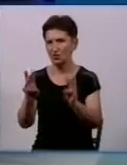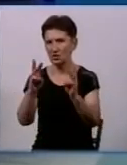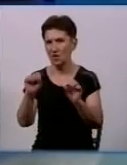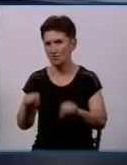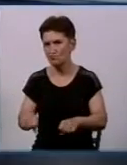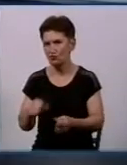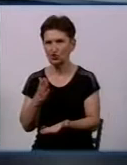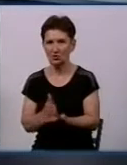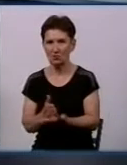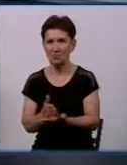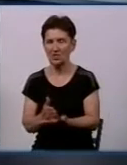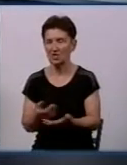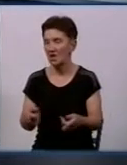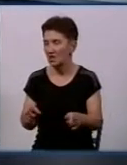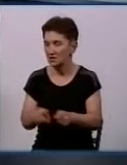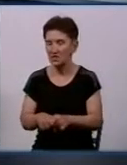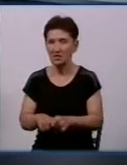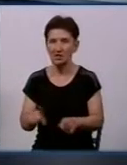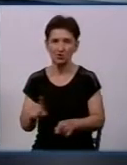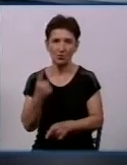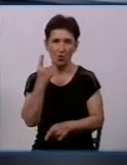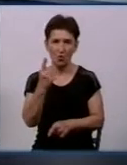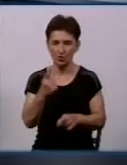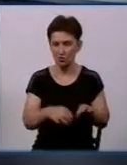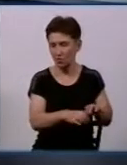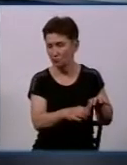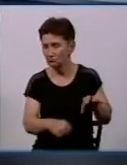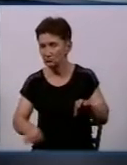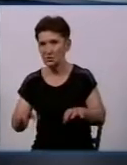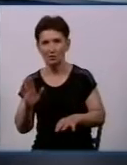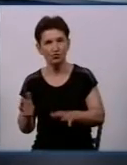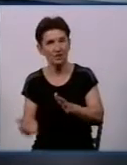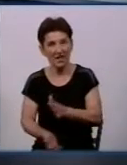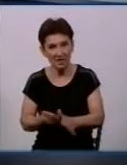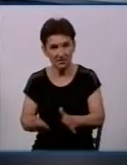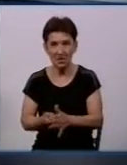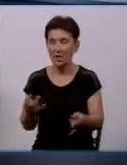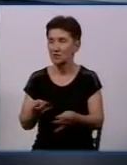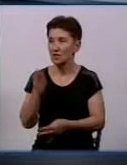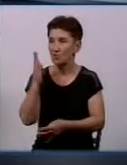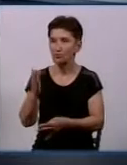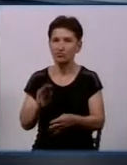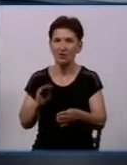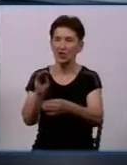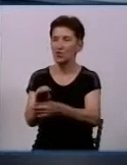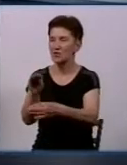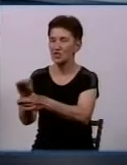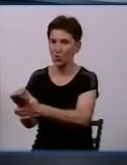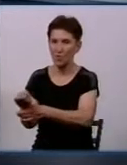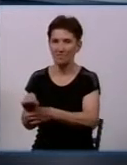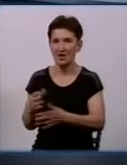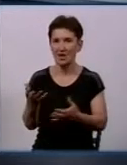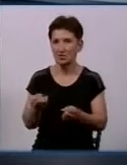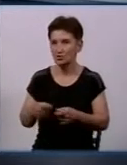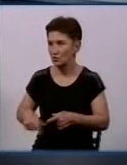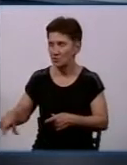мати такі масштаби, що одного пожежного гідранта буде недостатньо, тоді необхідно встановити ще додатково декілька автомобілів, прокласти